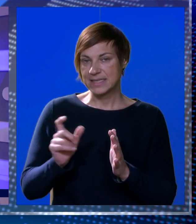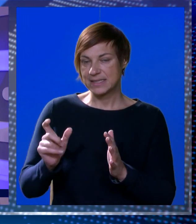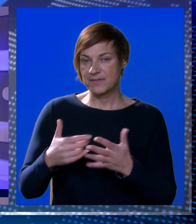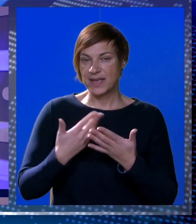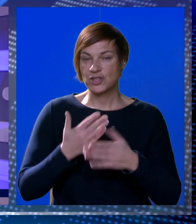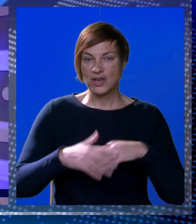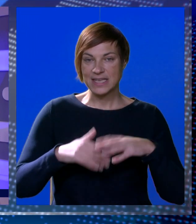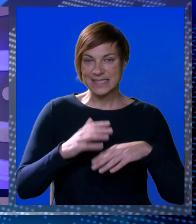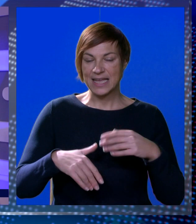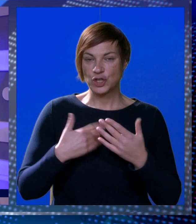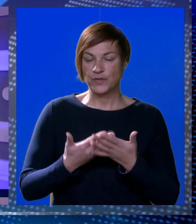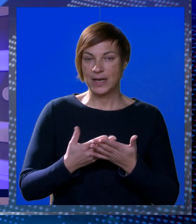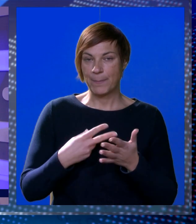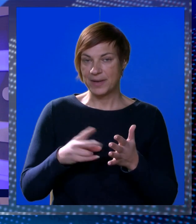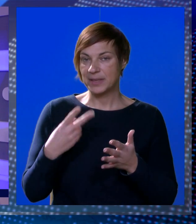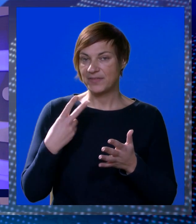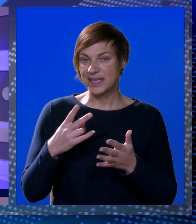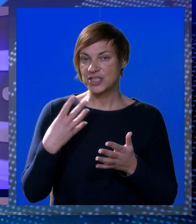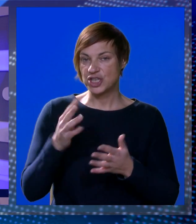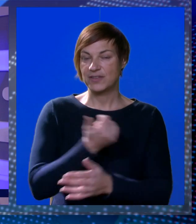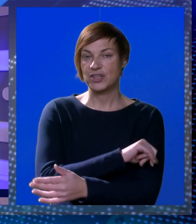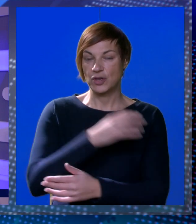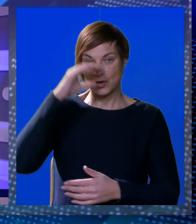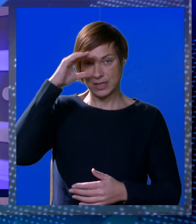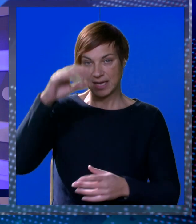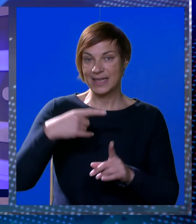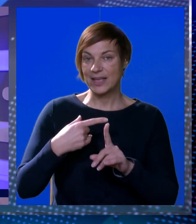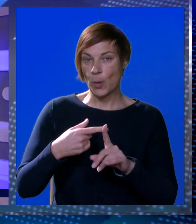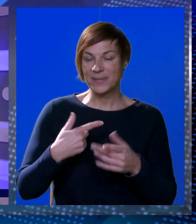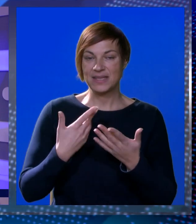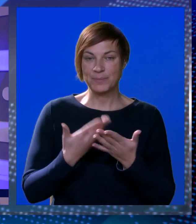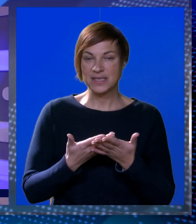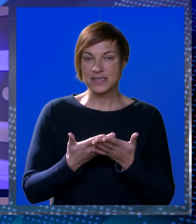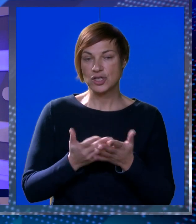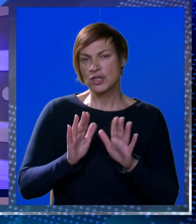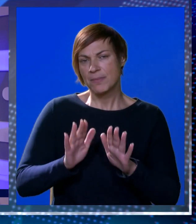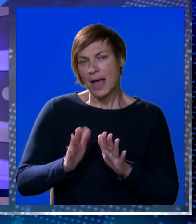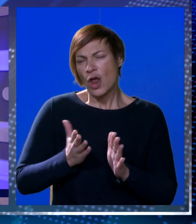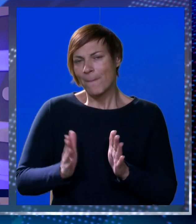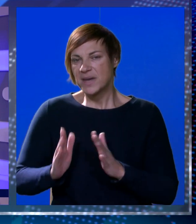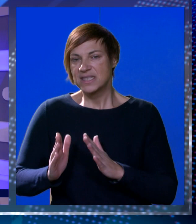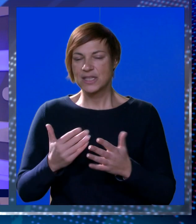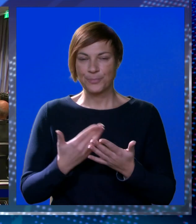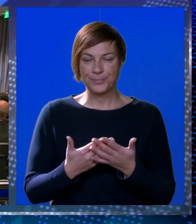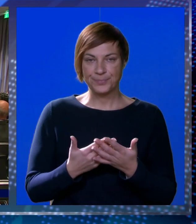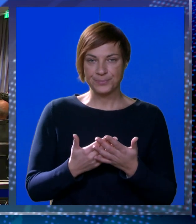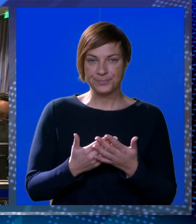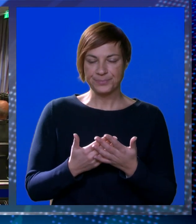svih sektora prilično su zadovoljni, a prema 2024. gledaju optimistično, no s dozom opreza.